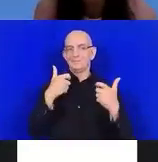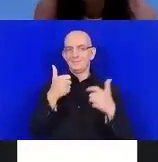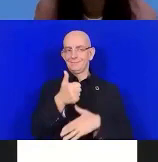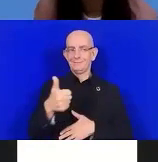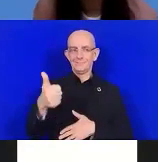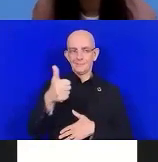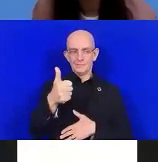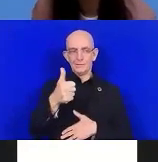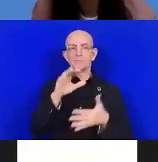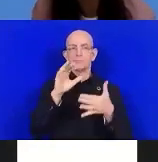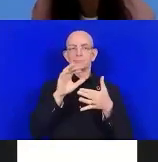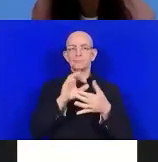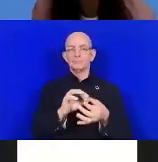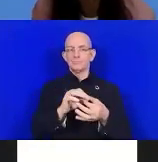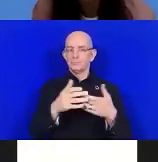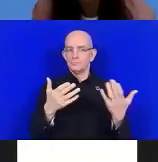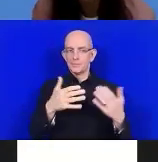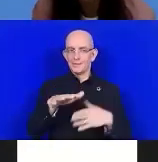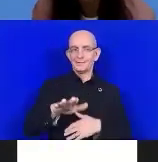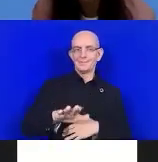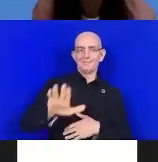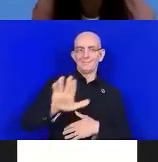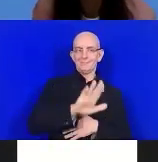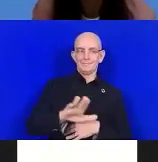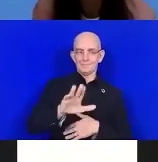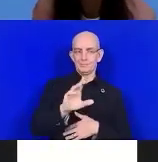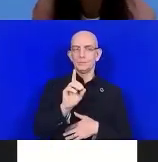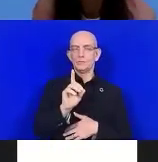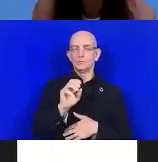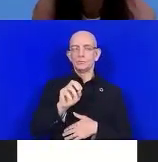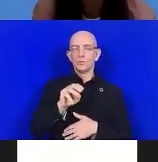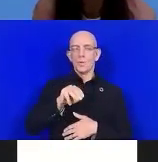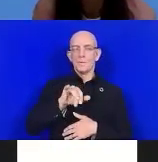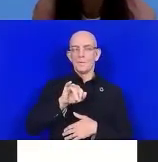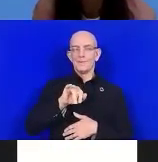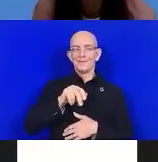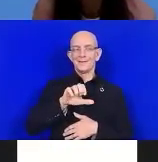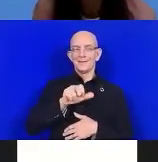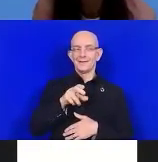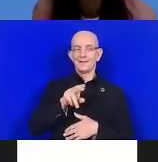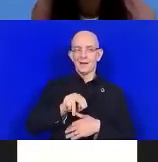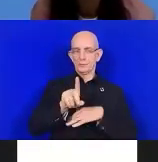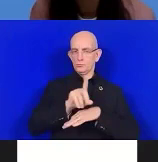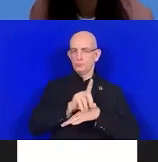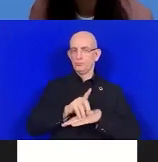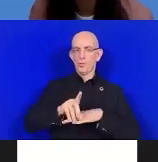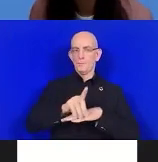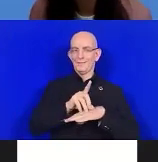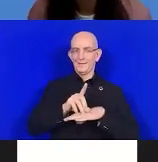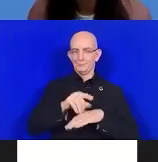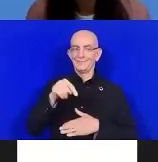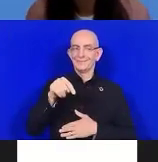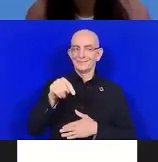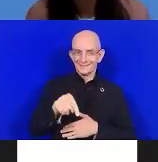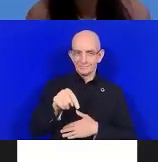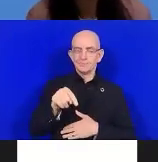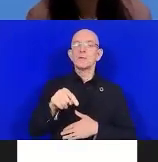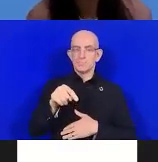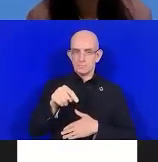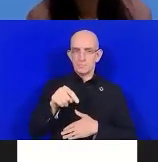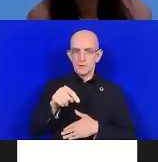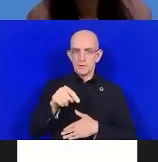réunion en présentiel parce qu'elle avait un agenda chargé. Mais elle nous a envoyé une vidéo. Nous vous prions de